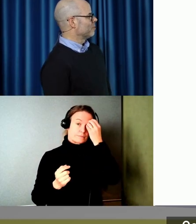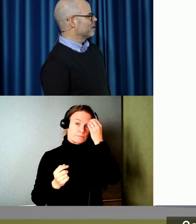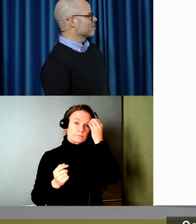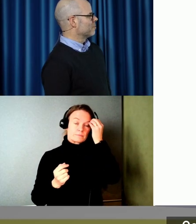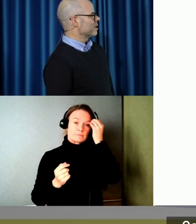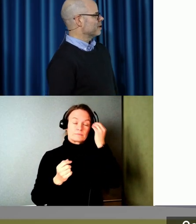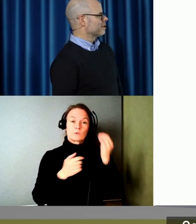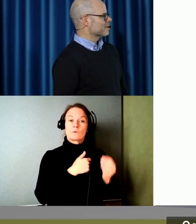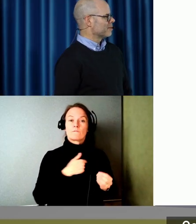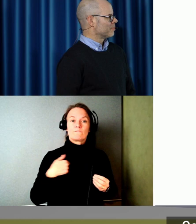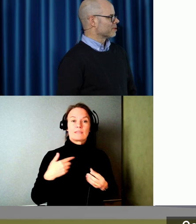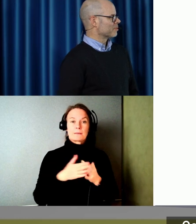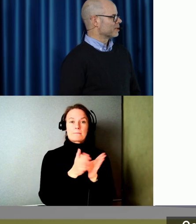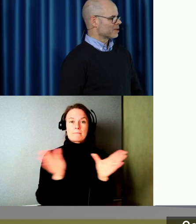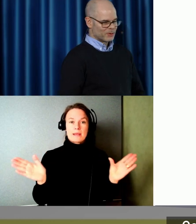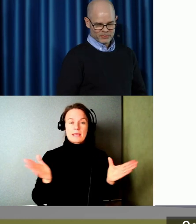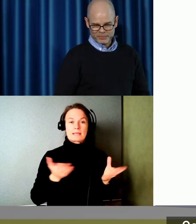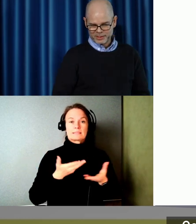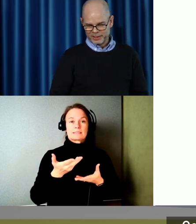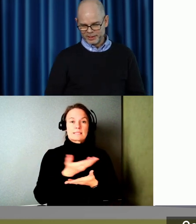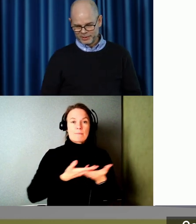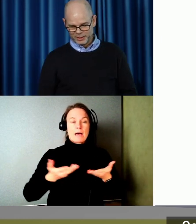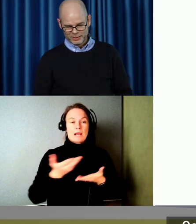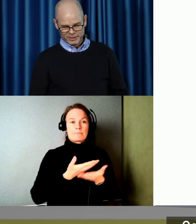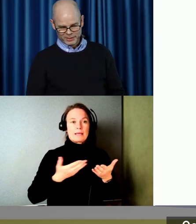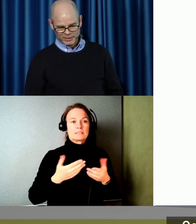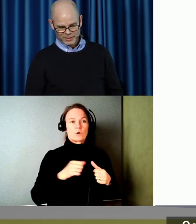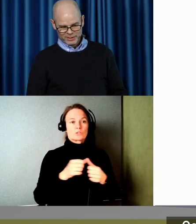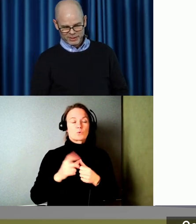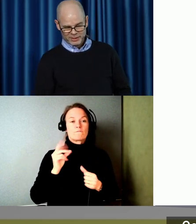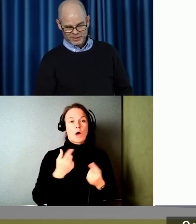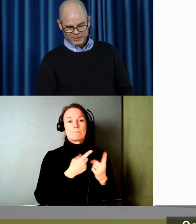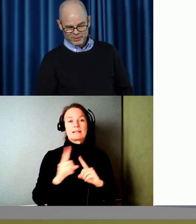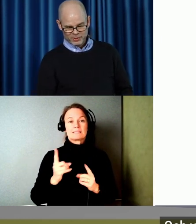Och vi är alltså en bred samarbetsorganisation för mänskliga rättigheter.